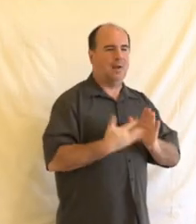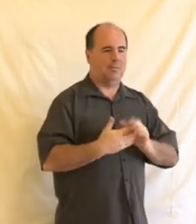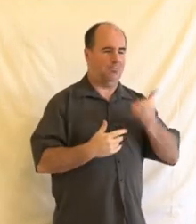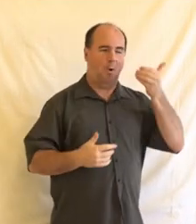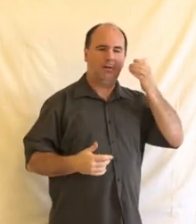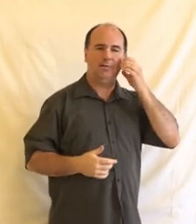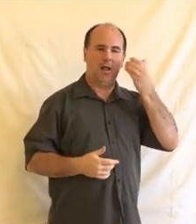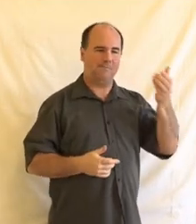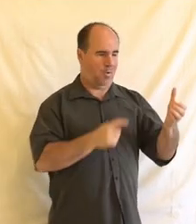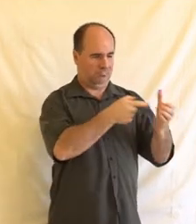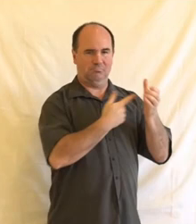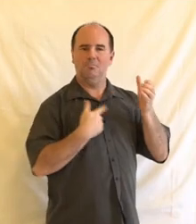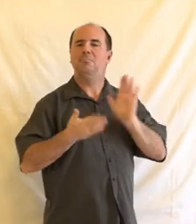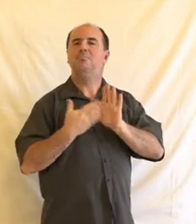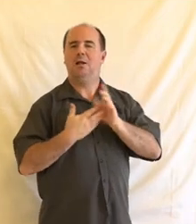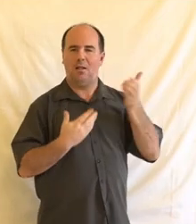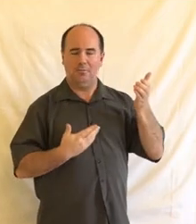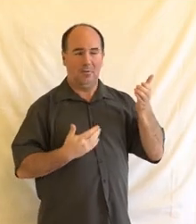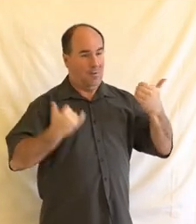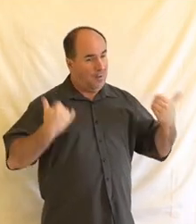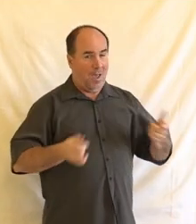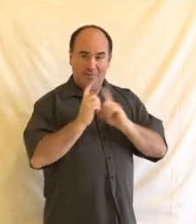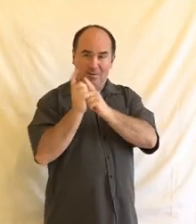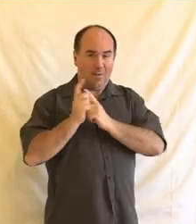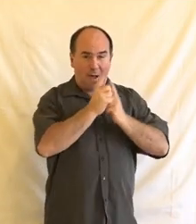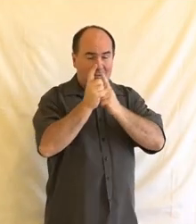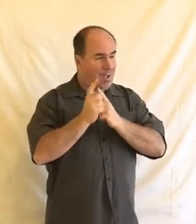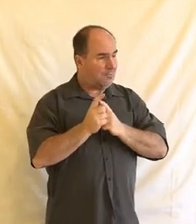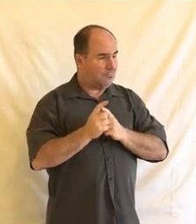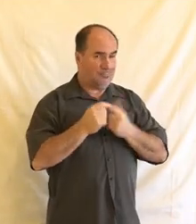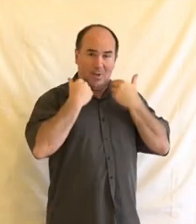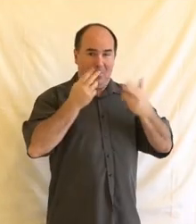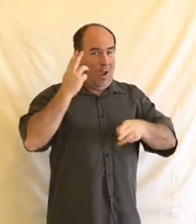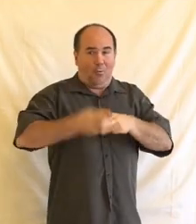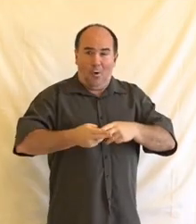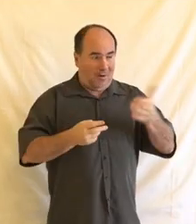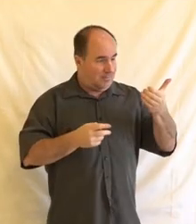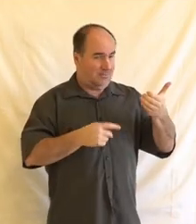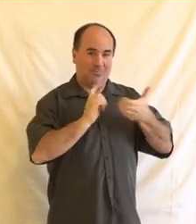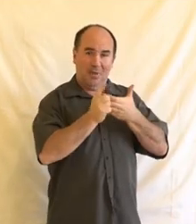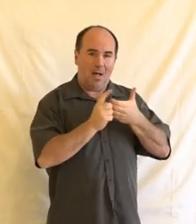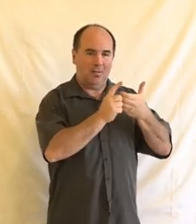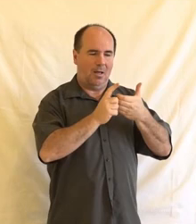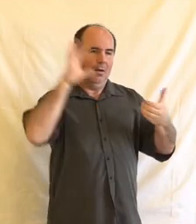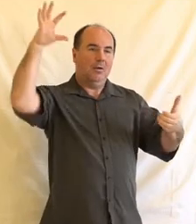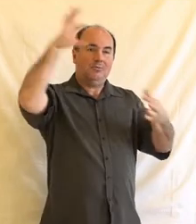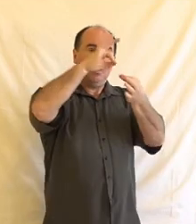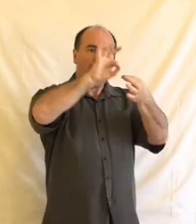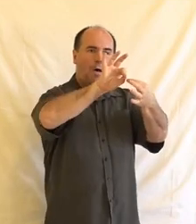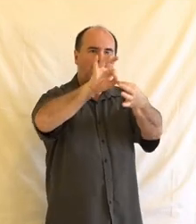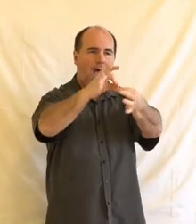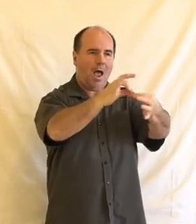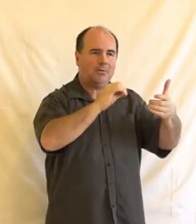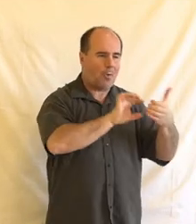telefony, to je asi nekonečná diskuze dneska, je třeba dobu covidu, kdy jsme řešili takovéto trasování, tak lidi ani v tu dobu